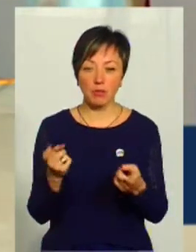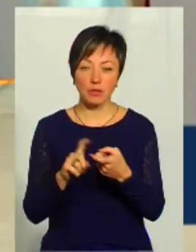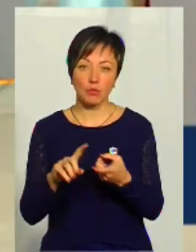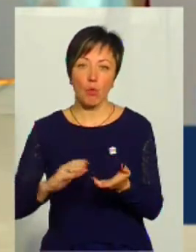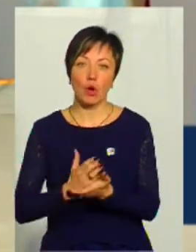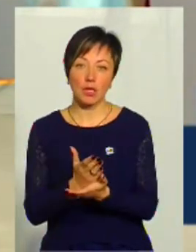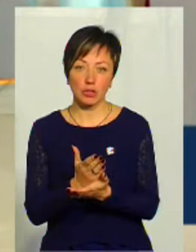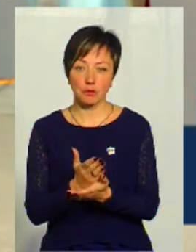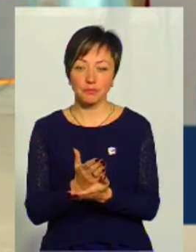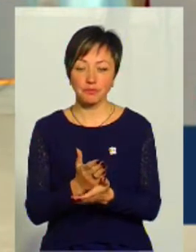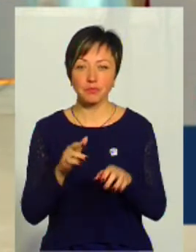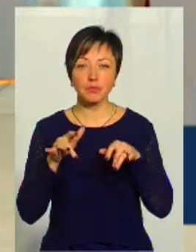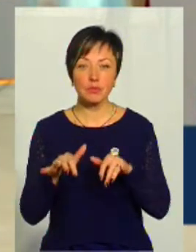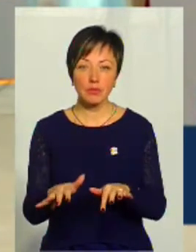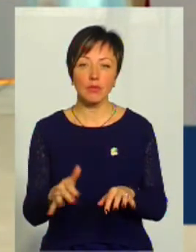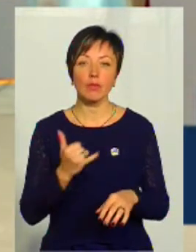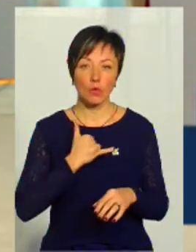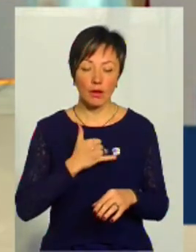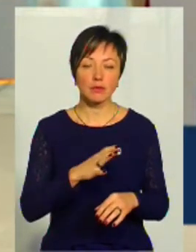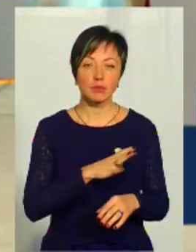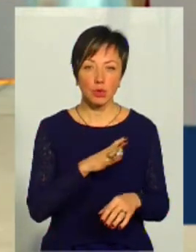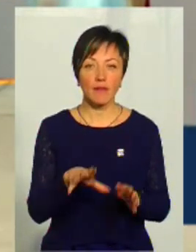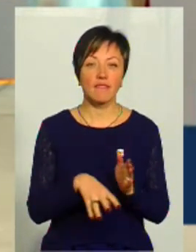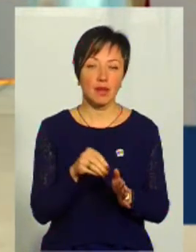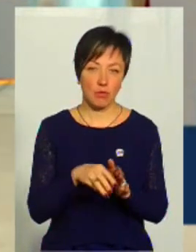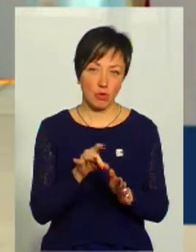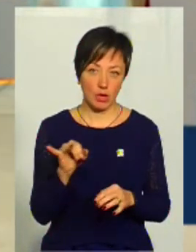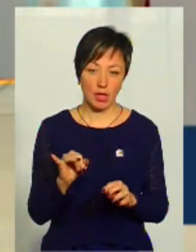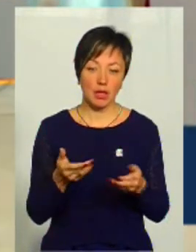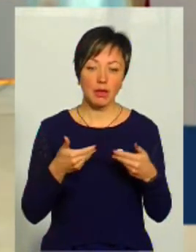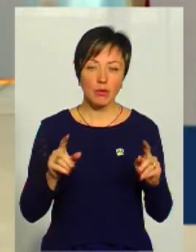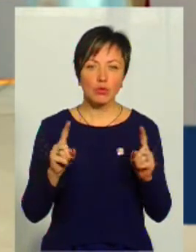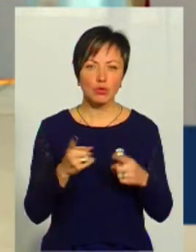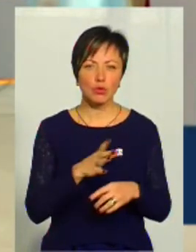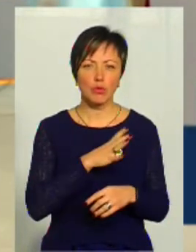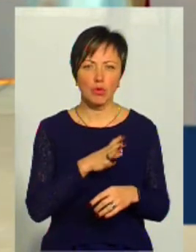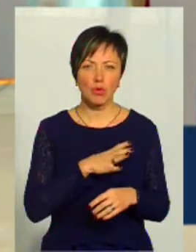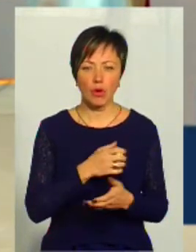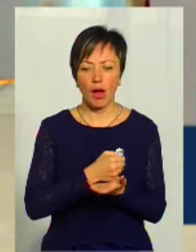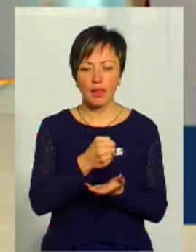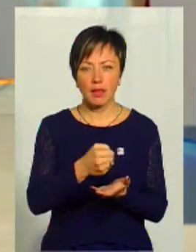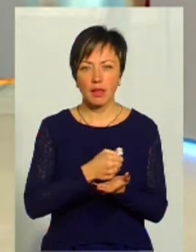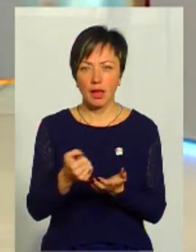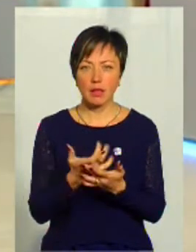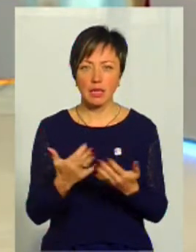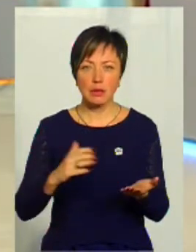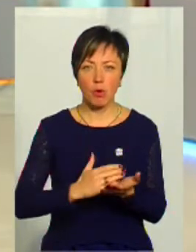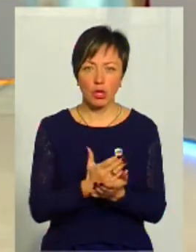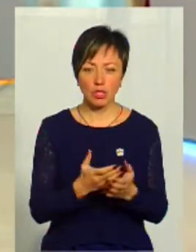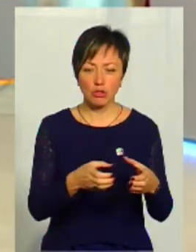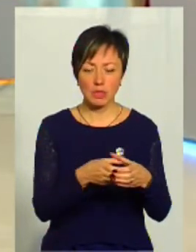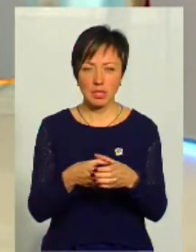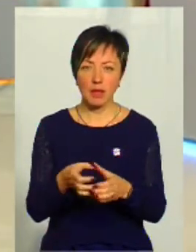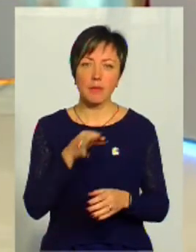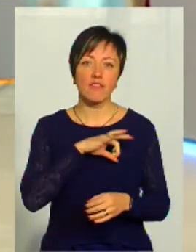а з політичними певними процесами. У нас були вибори, і в нас дуже було... Кандидатам, різним політичним